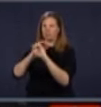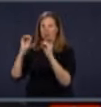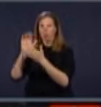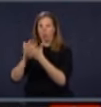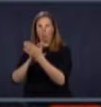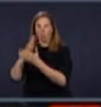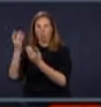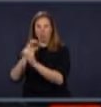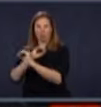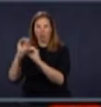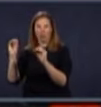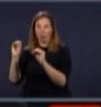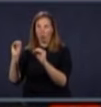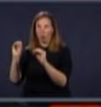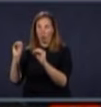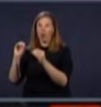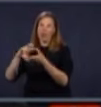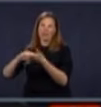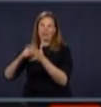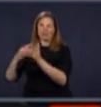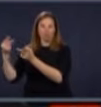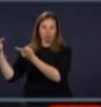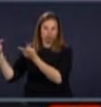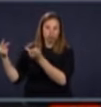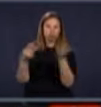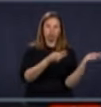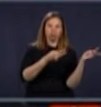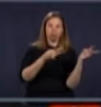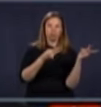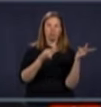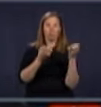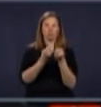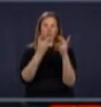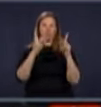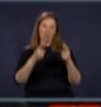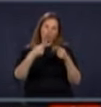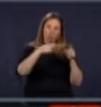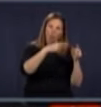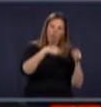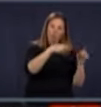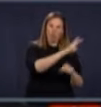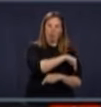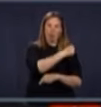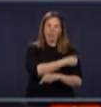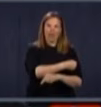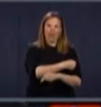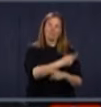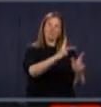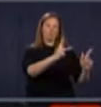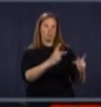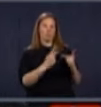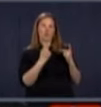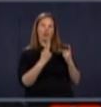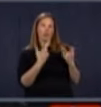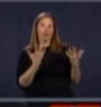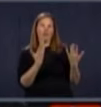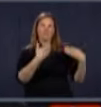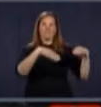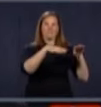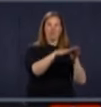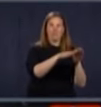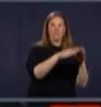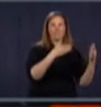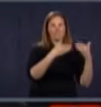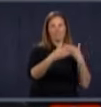hospitalisés, puis on va être obligés de refermer des secteurs, là, puis on ne voudrait pas faire ça, évidemment, qu'on a déconfiné.